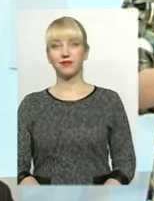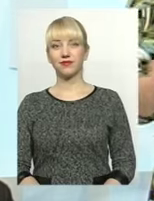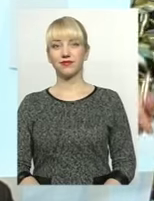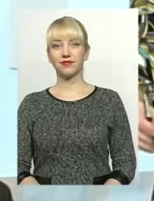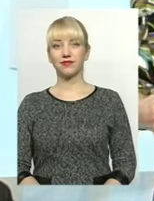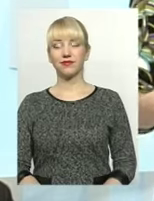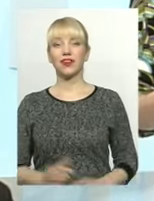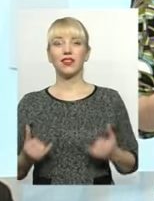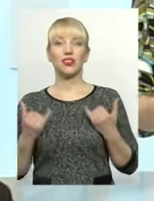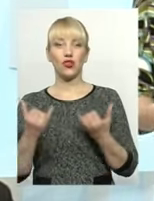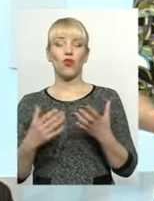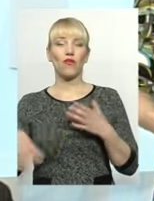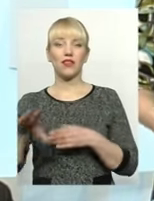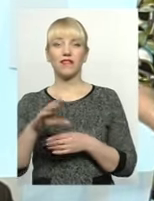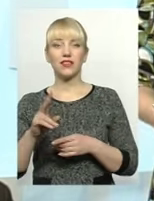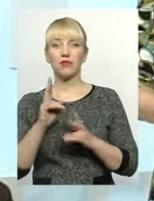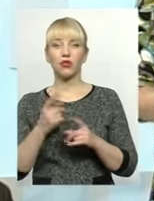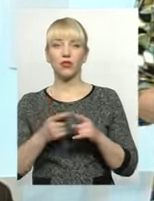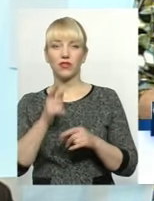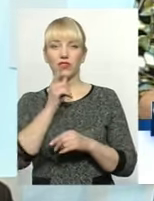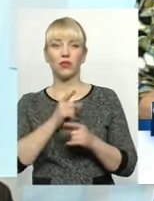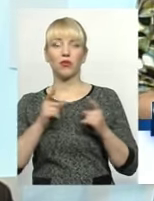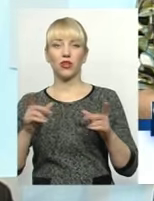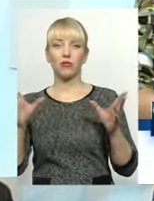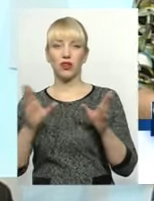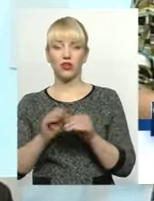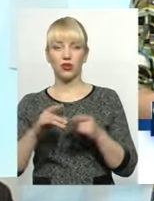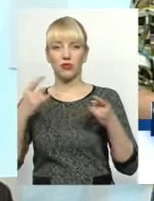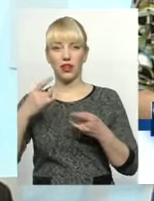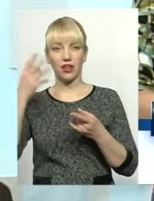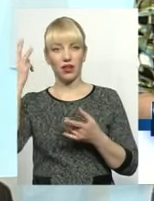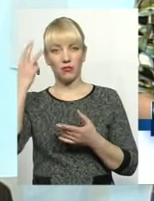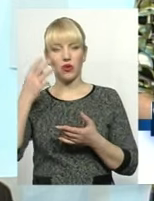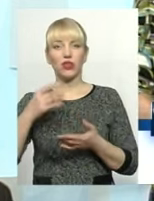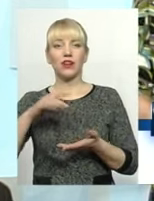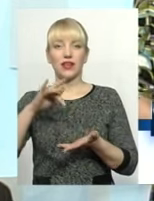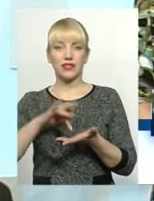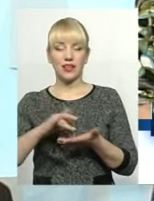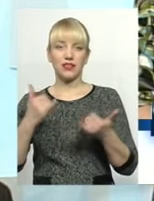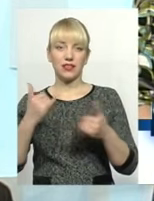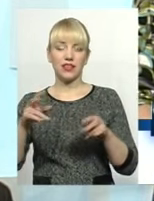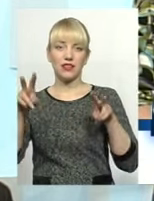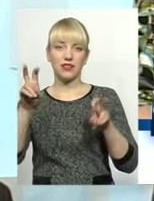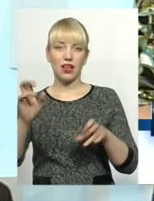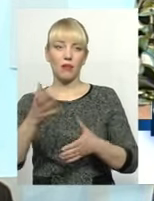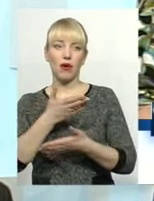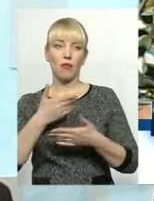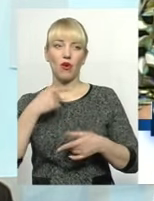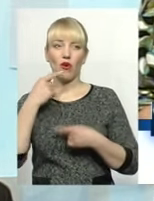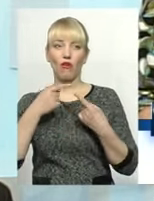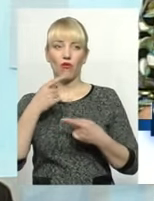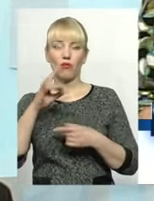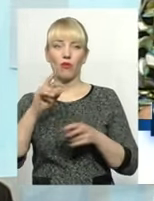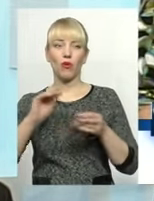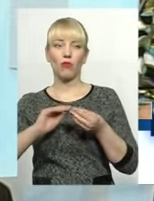Моє шанування усім, хто у цій порі разом із Хмельницькою телекомпанією «Поділяцентр» на часі тема. І нині ми говоримо про